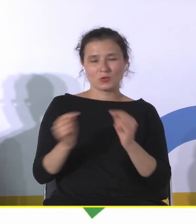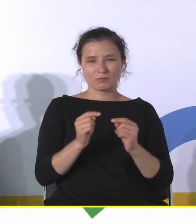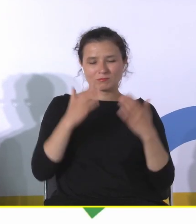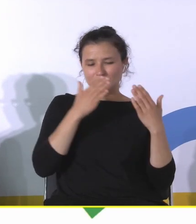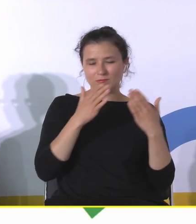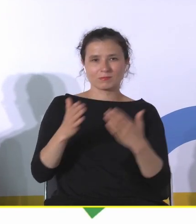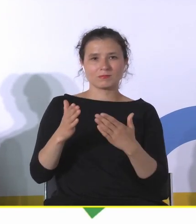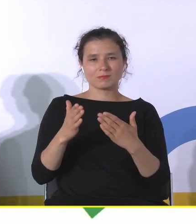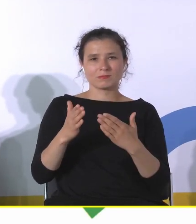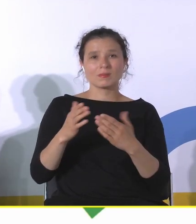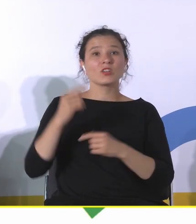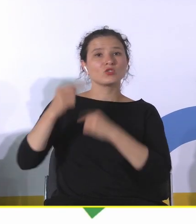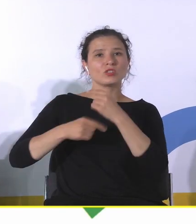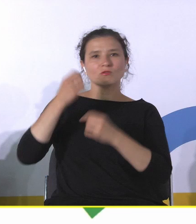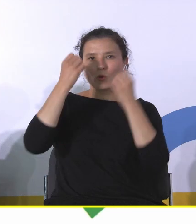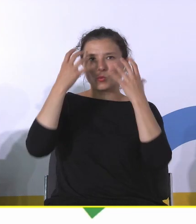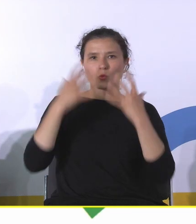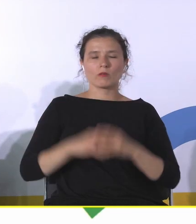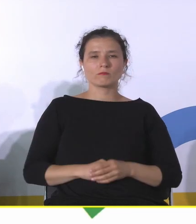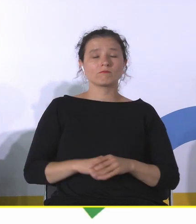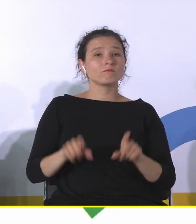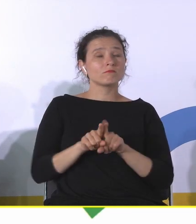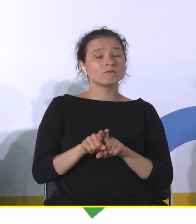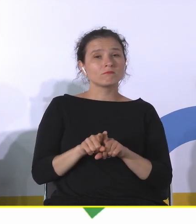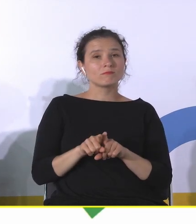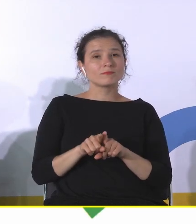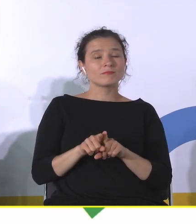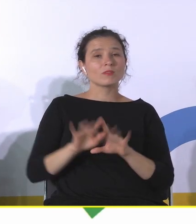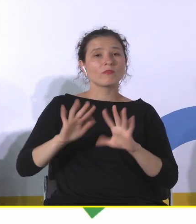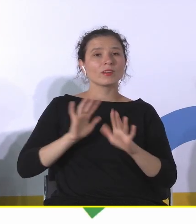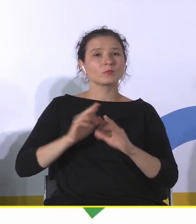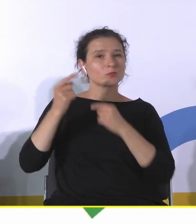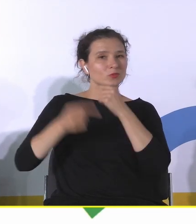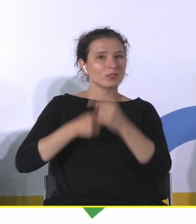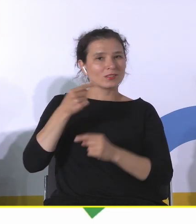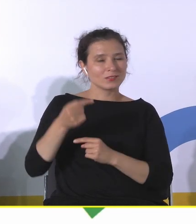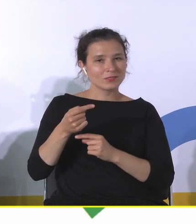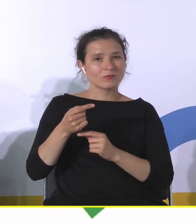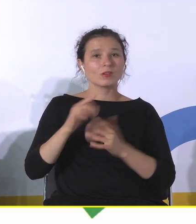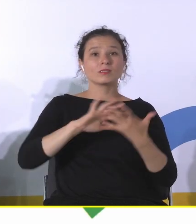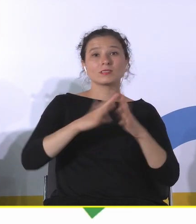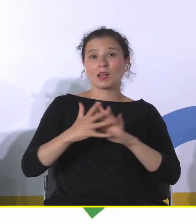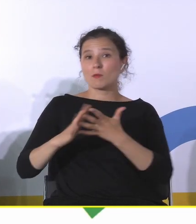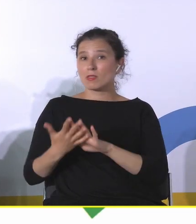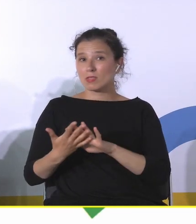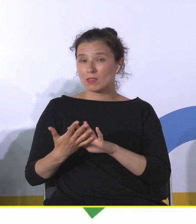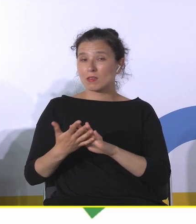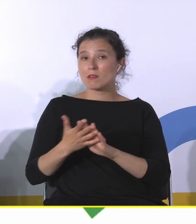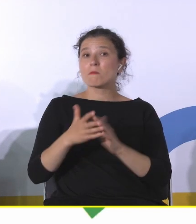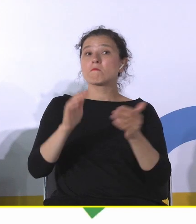dziedzictwu kulturowemu i temu jak dziedzictwo, jak zabytki mogą